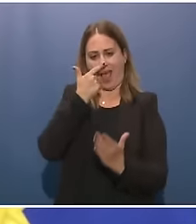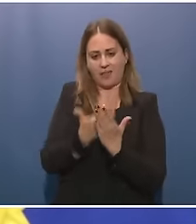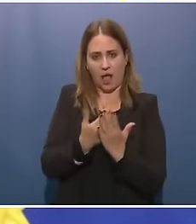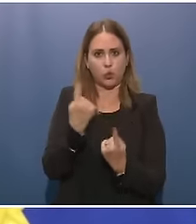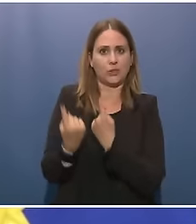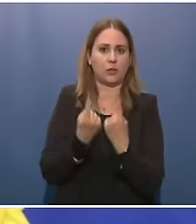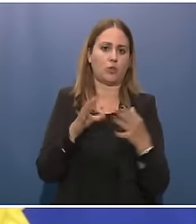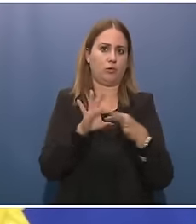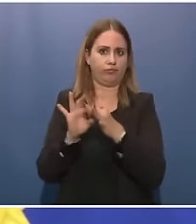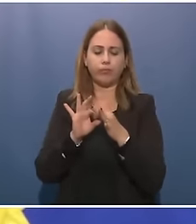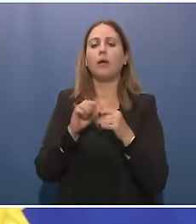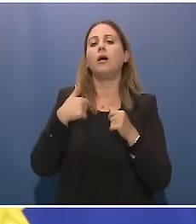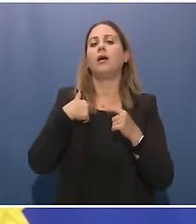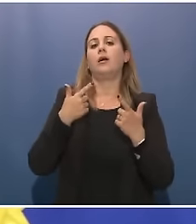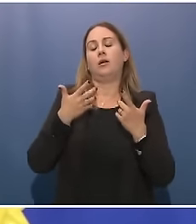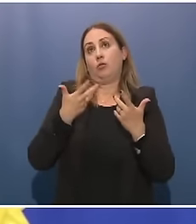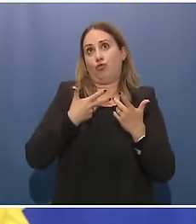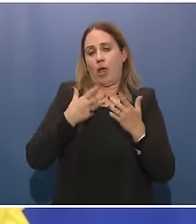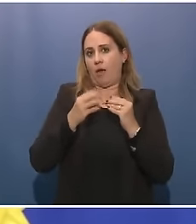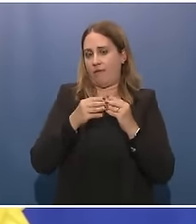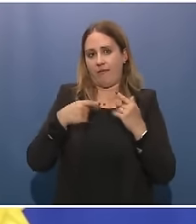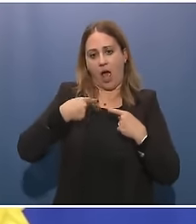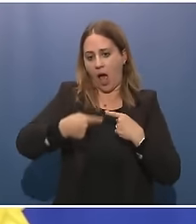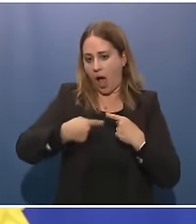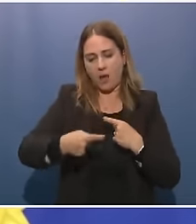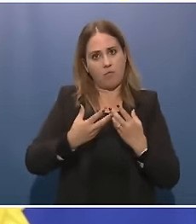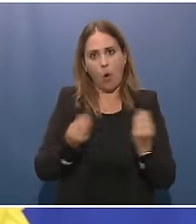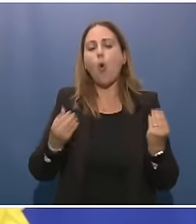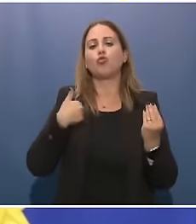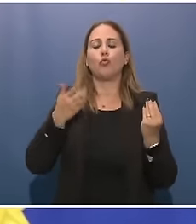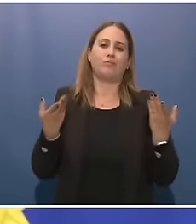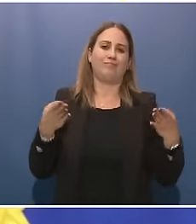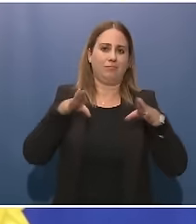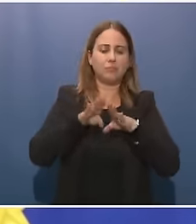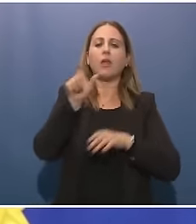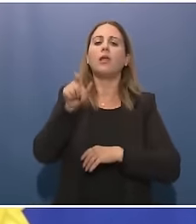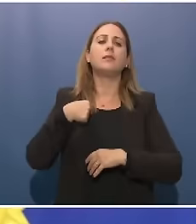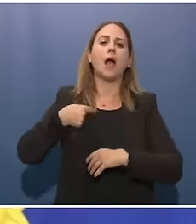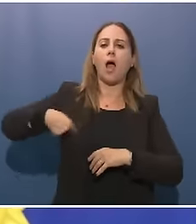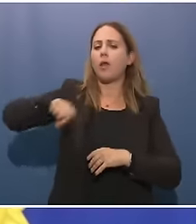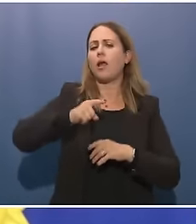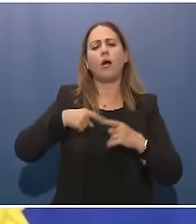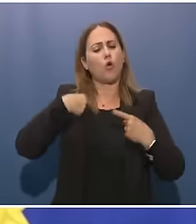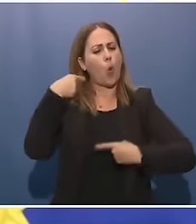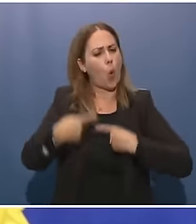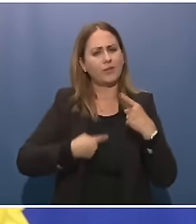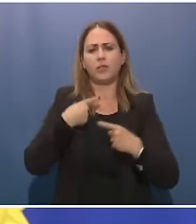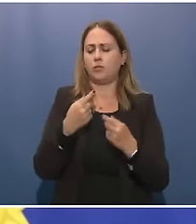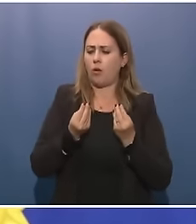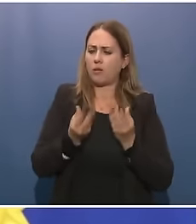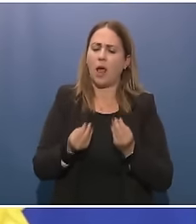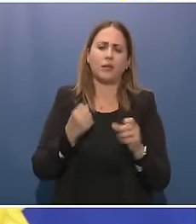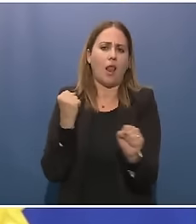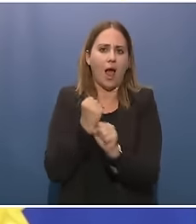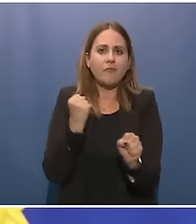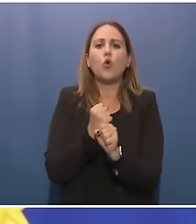Concludo, l'Italia farà la propria parte come l'ha fatta finora per continuare uniti a difendere quei valori che